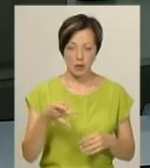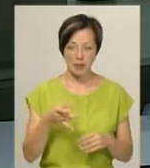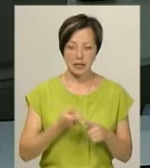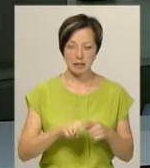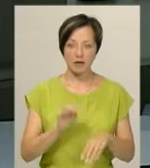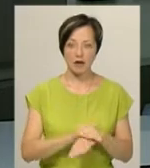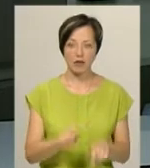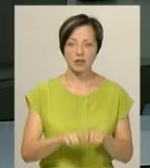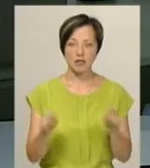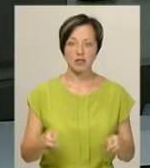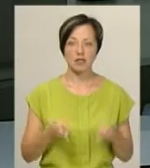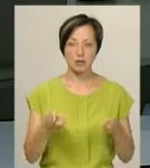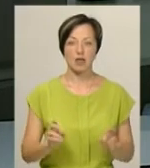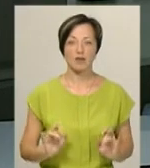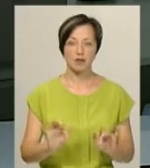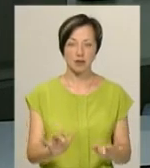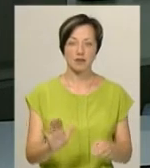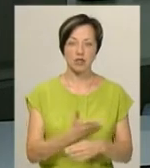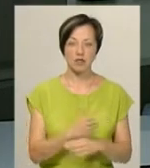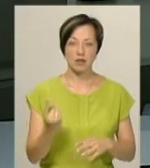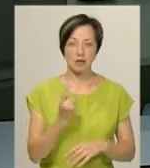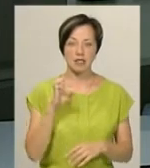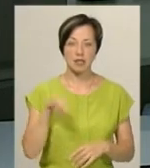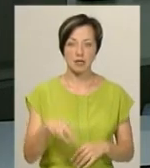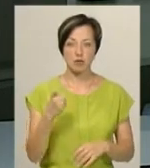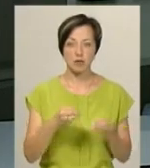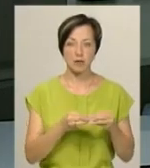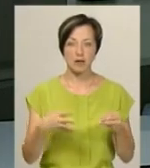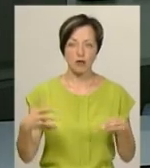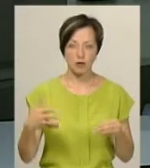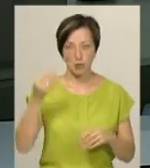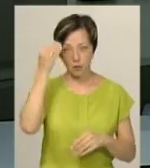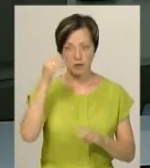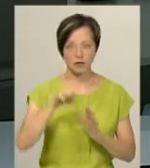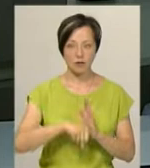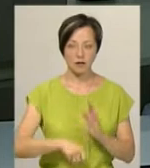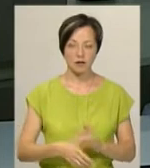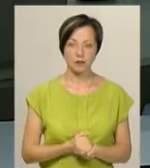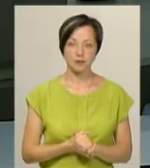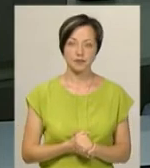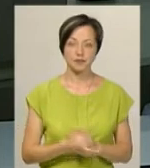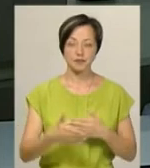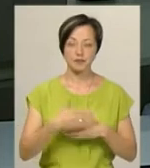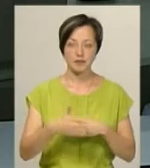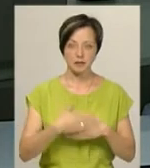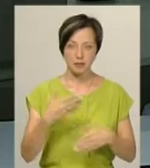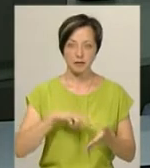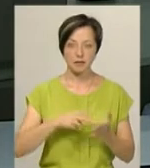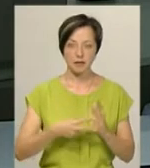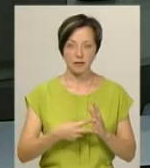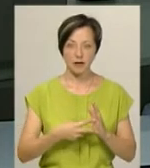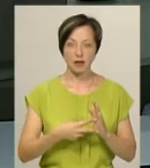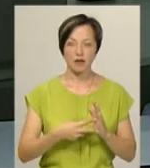За даним фактом відкрите кримінальне провадження за частиною 1 статті 115 – умисне вбивство. Санкція статті передбачає